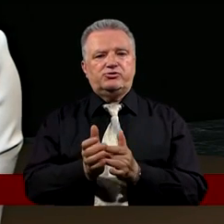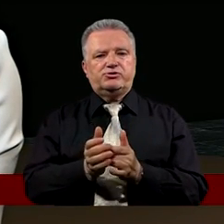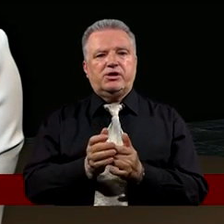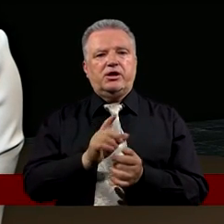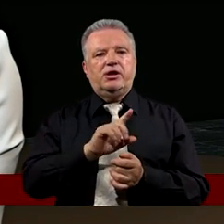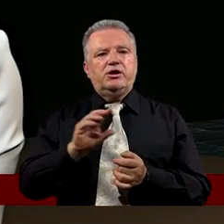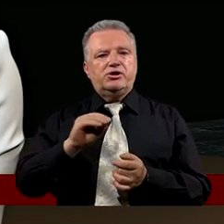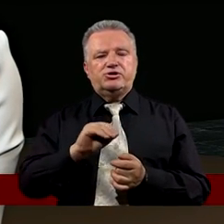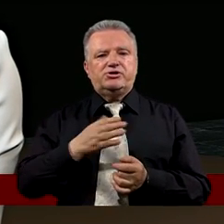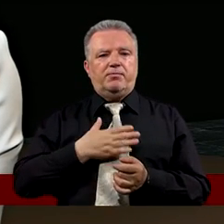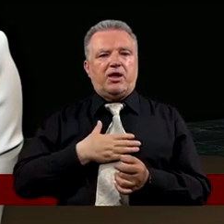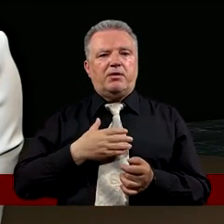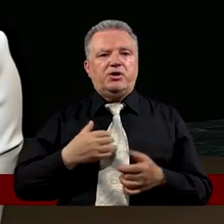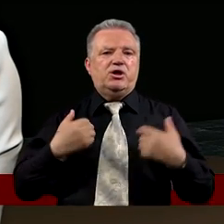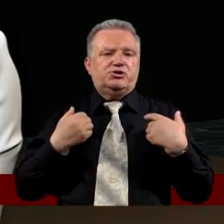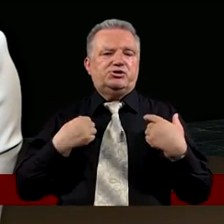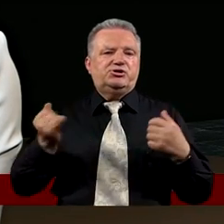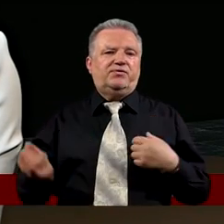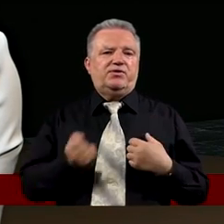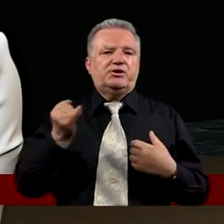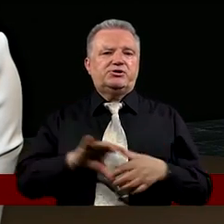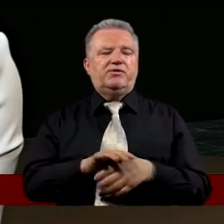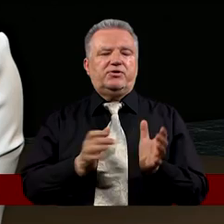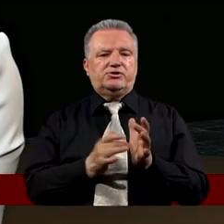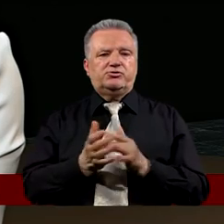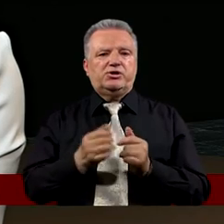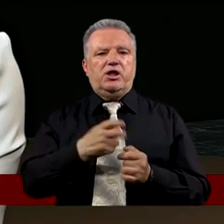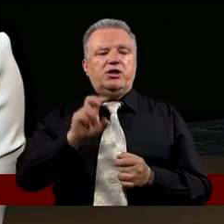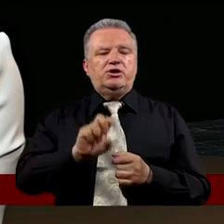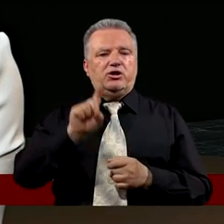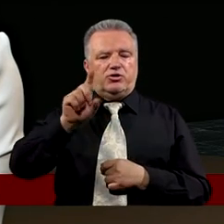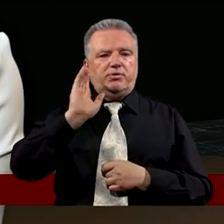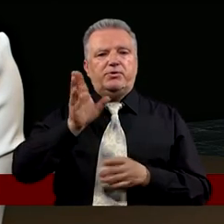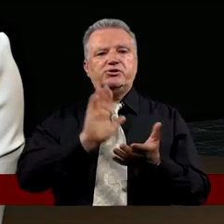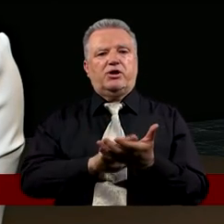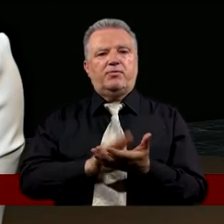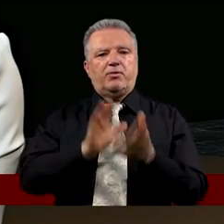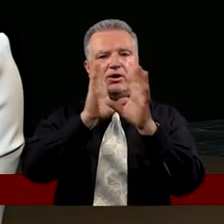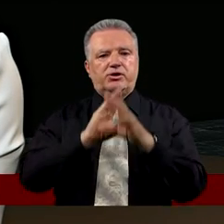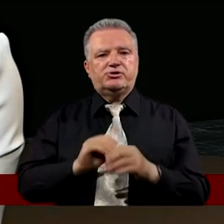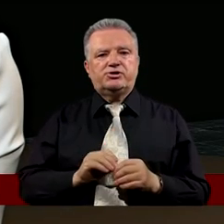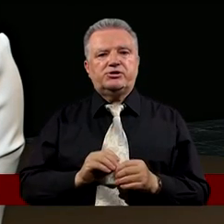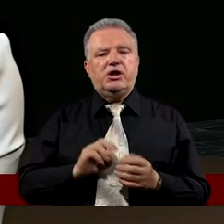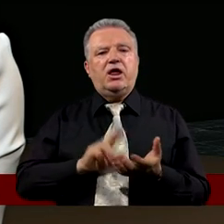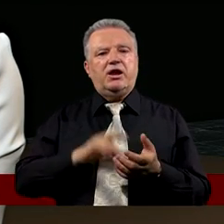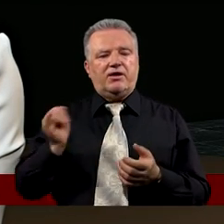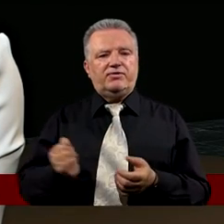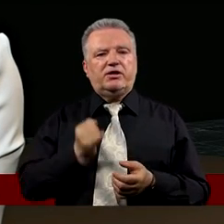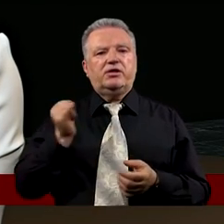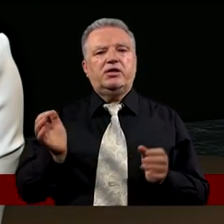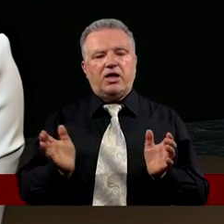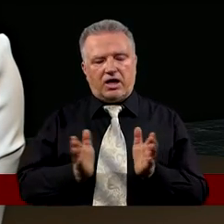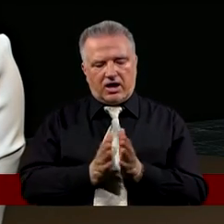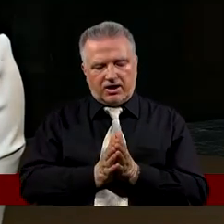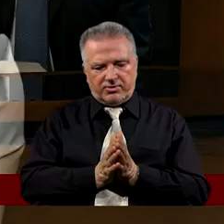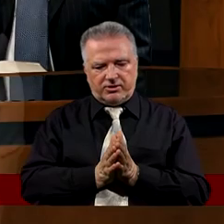Za to Panie Że mamy w Nim Życie wieczne Niech Tobie Ojcze Będzie chwała i cześć Po wieki